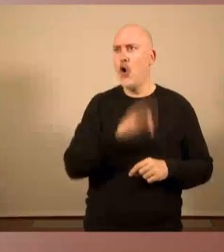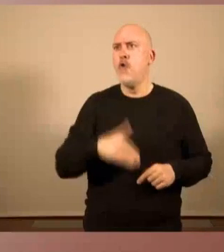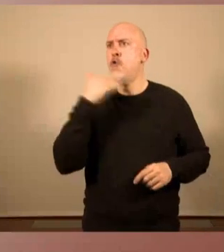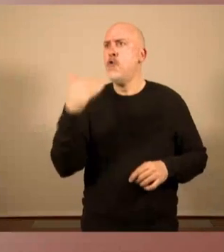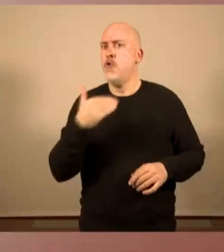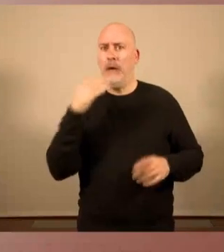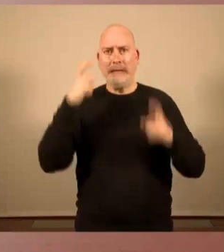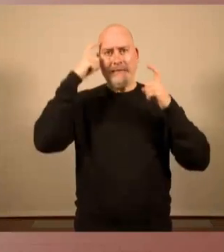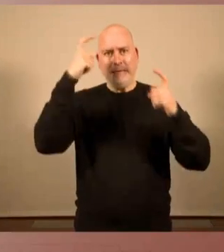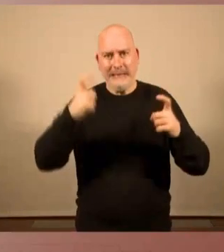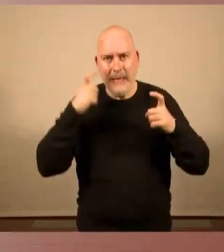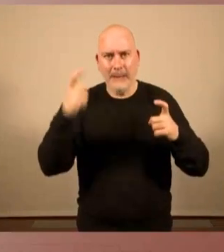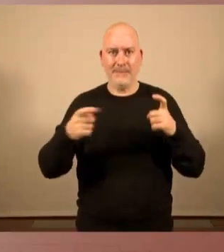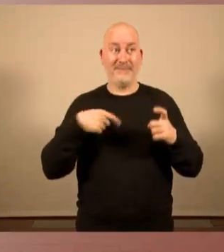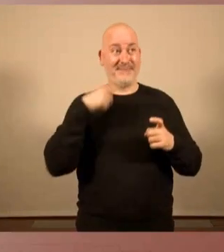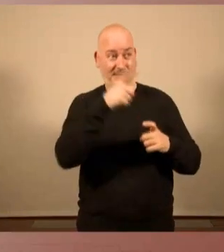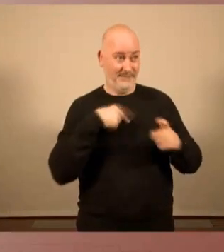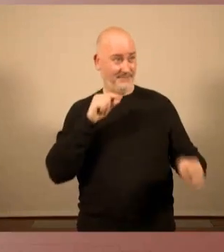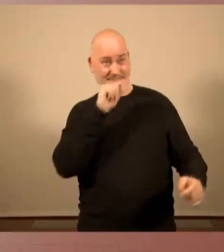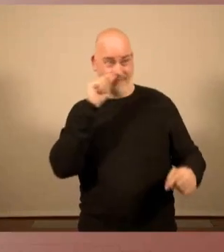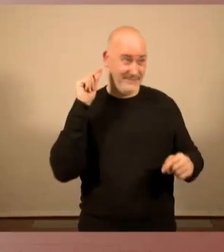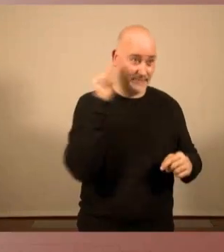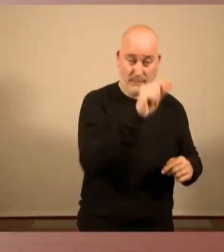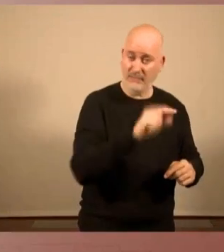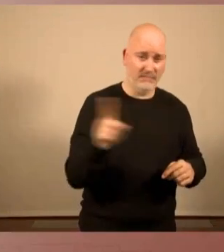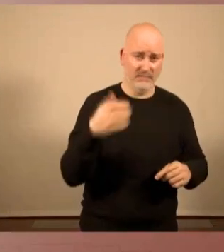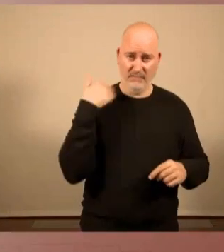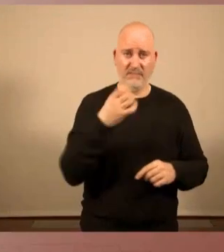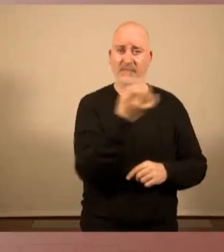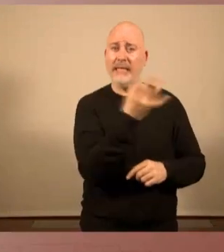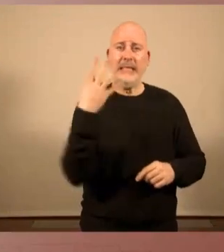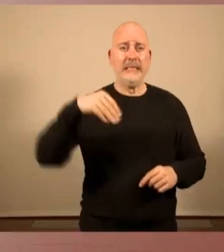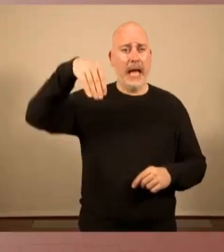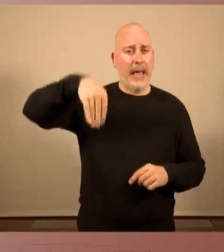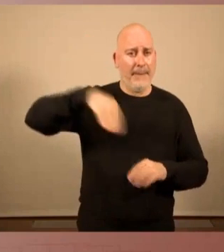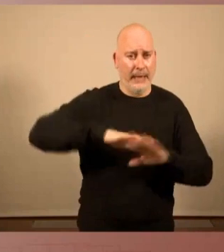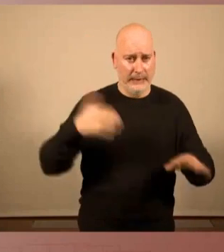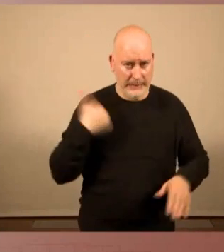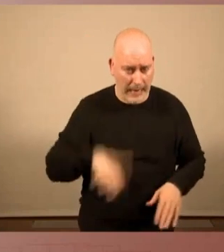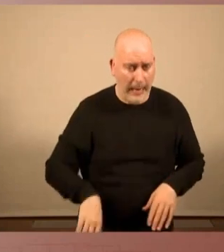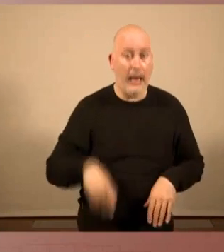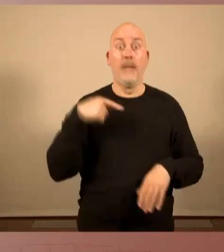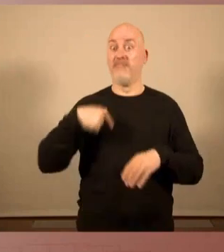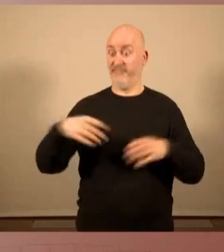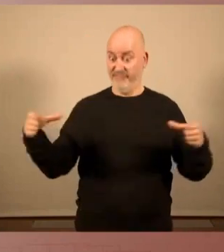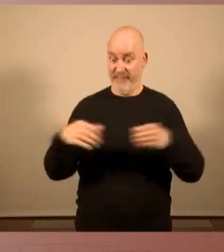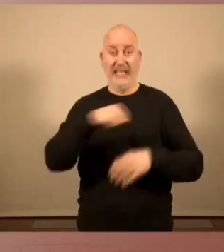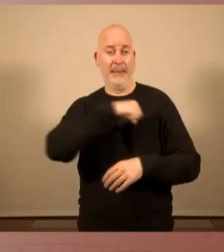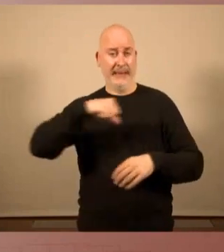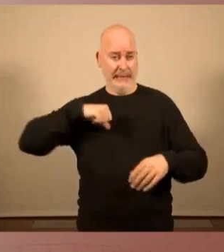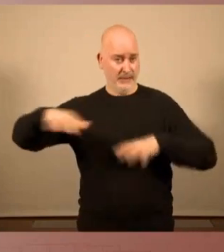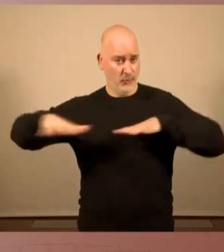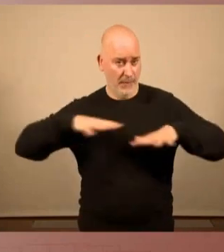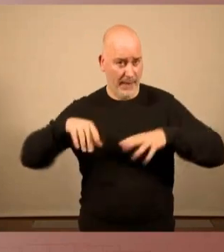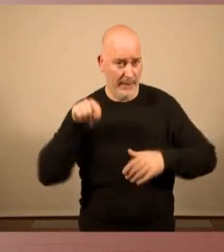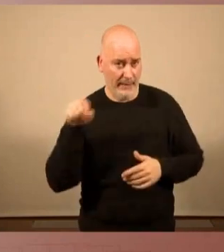'impugnació del règim. va fer amb el moviment del 15M, ho fa amb el moviment independentista. I nosaltres